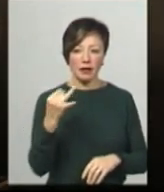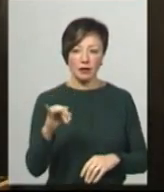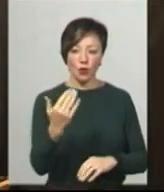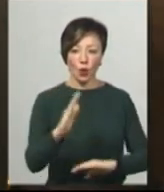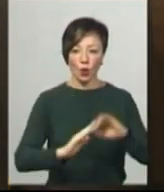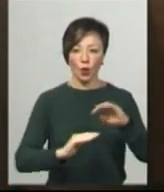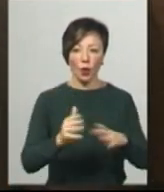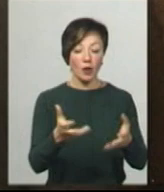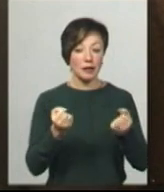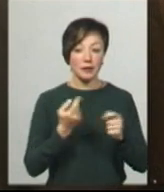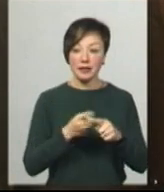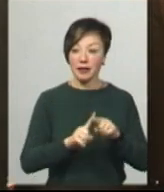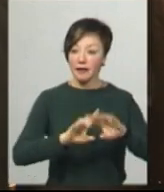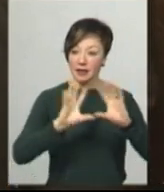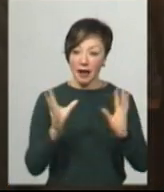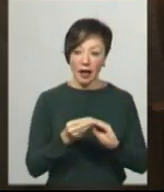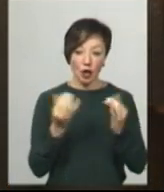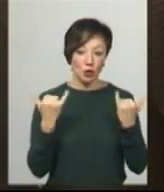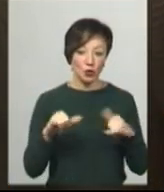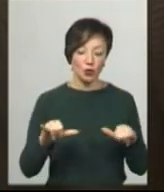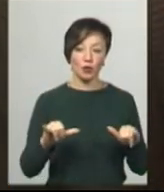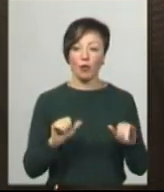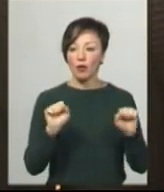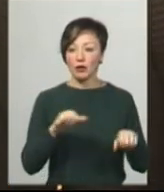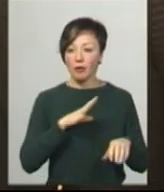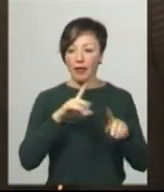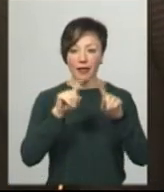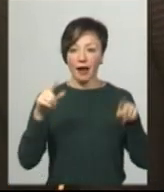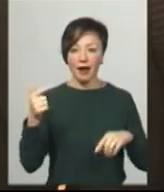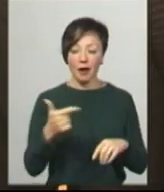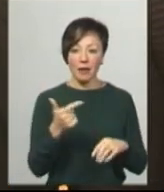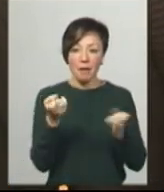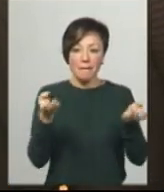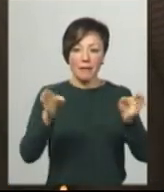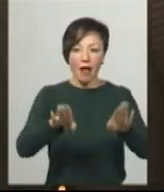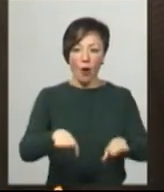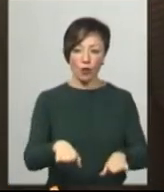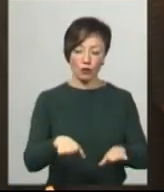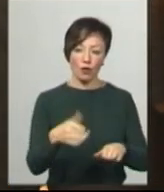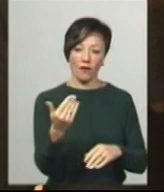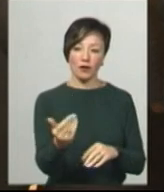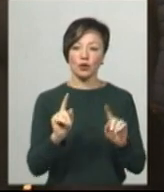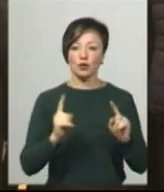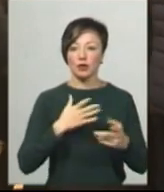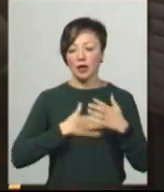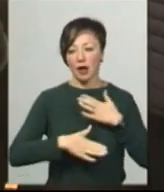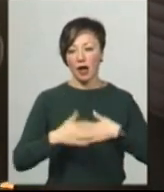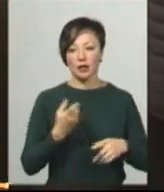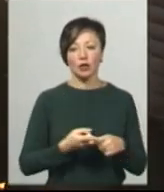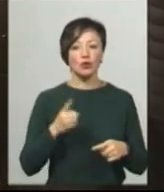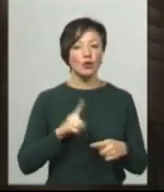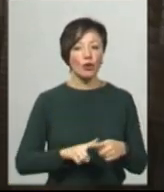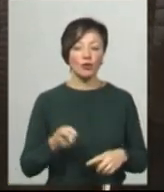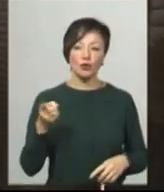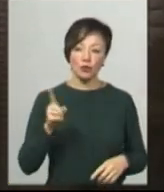отримати це взагалі чудо. Навіть можна було вже і не грамоти, а благословіння. Це дуже і дуже радить цьому, тому